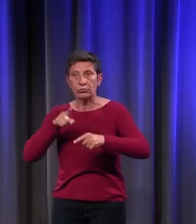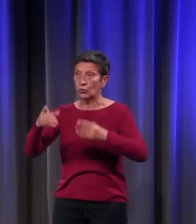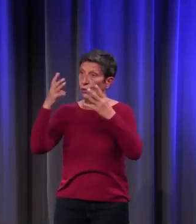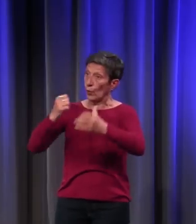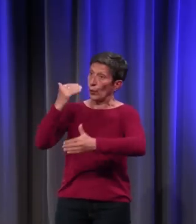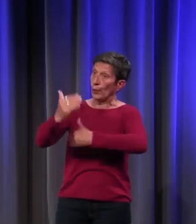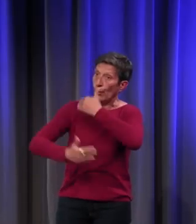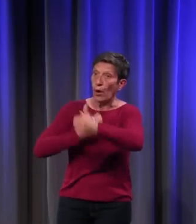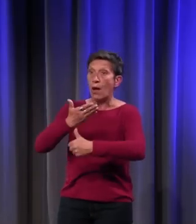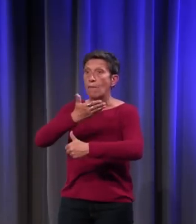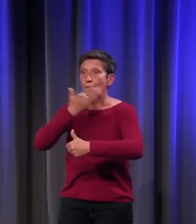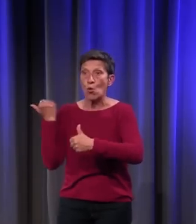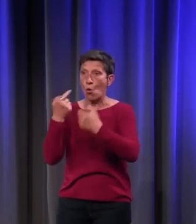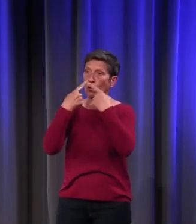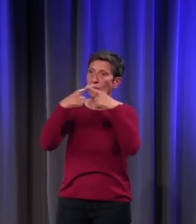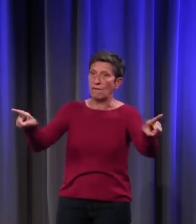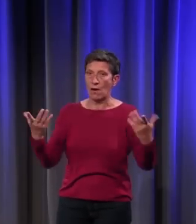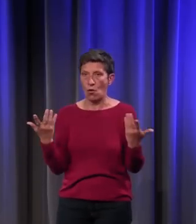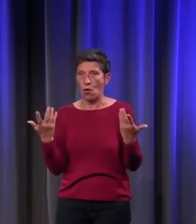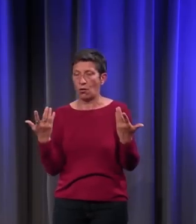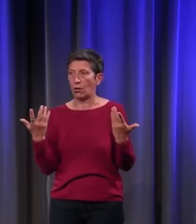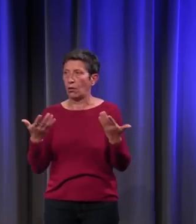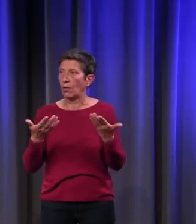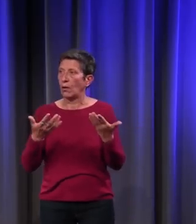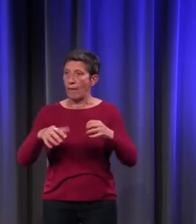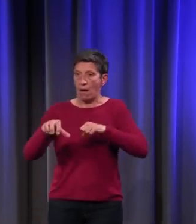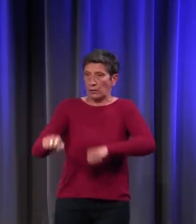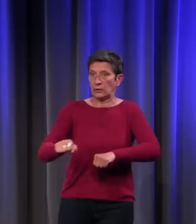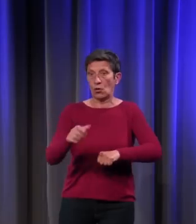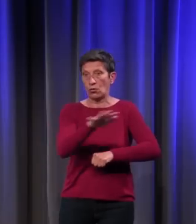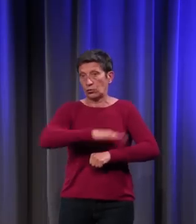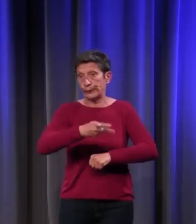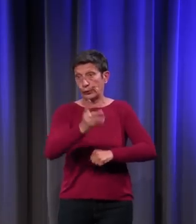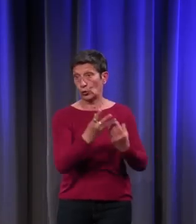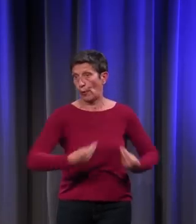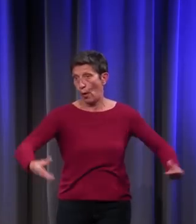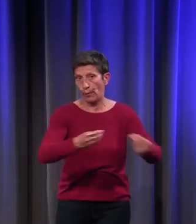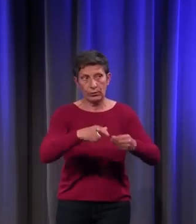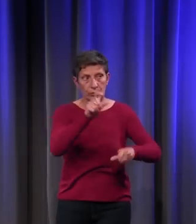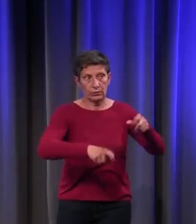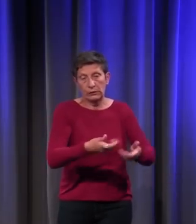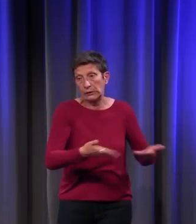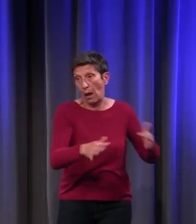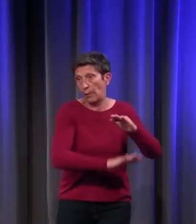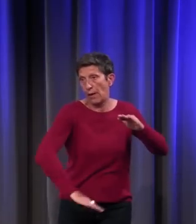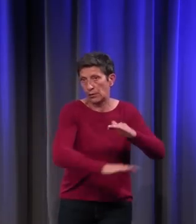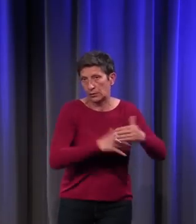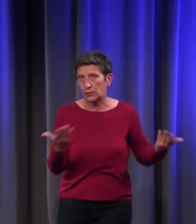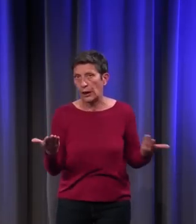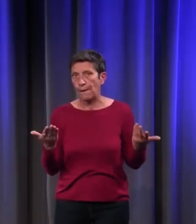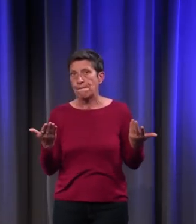autre, surtout. Les résistances viennent du commun des mortels et, en général,